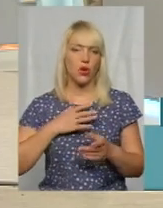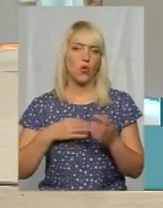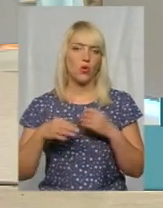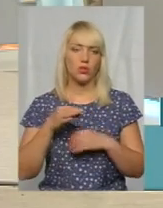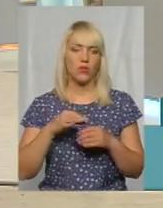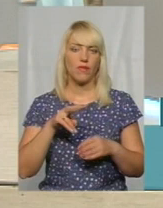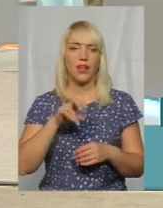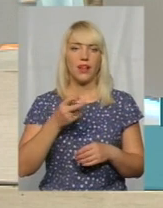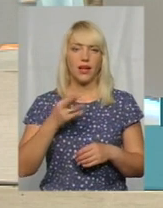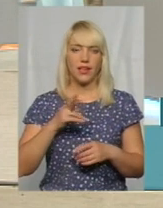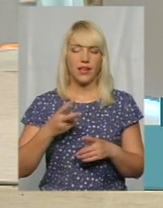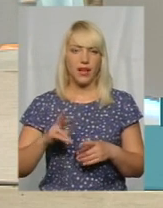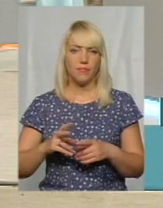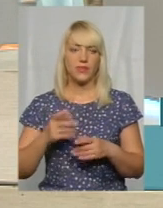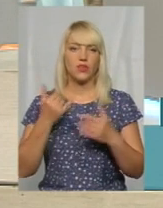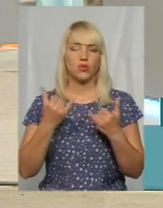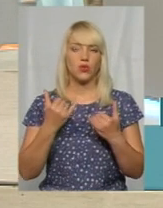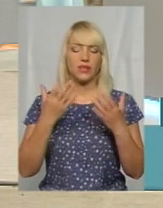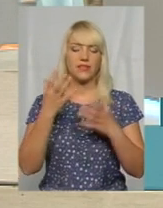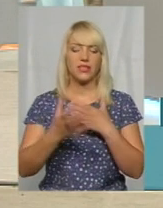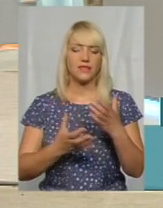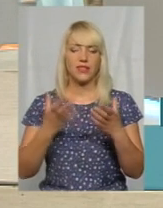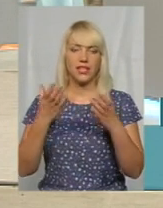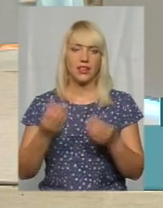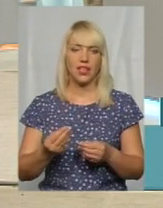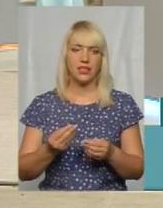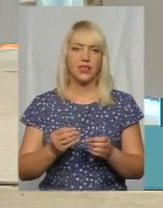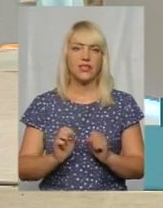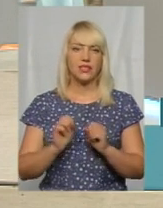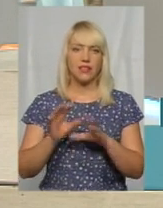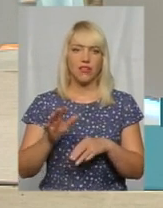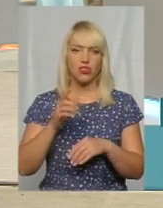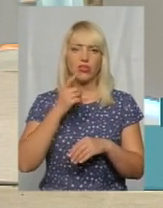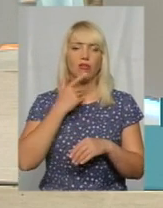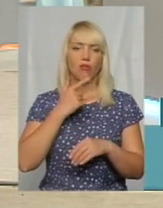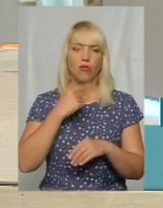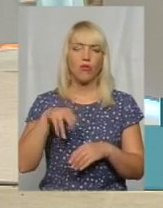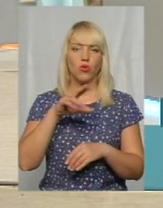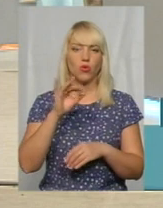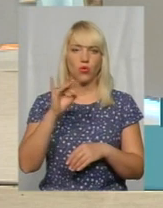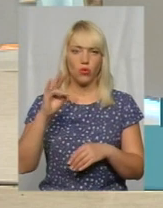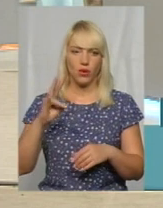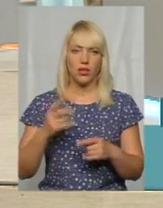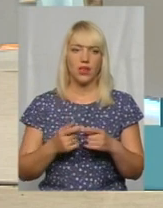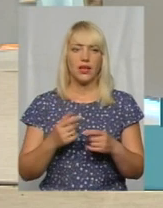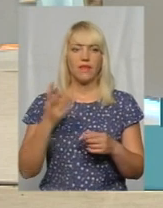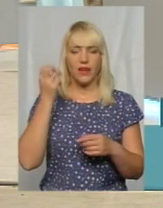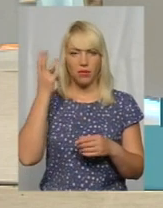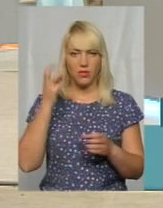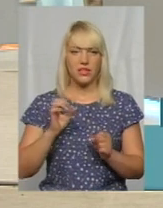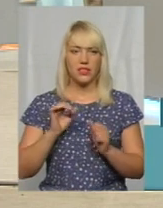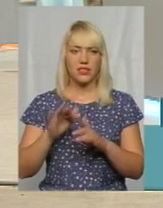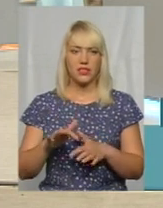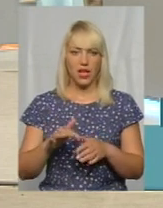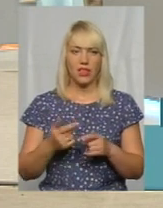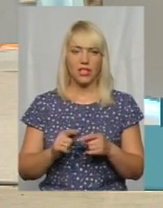сьогодні у Всесвітній день донора крові. На Хмельниччині здали крові більше, ніж зазвичай? Як зазвичай, ви здали близько 5